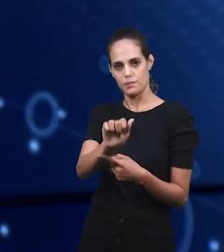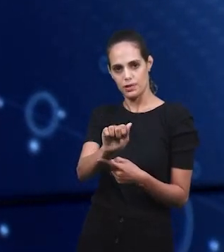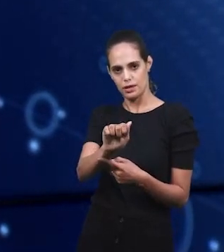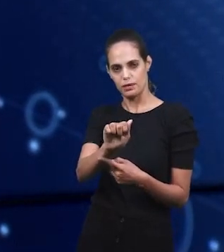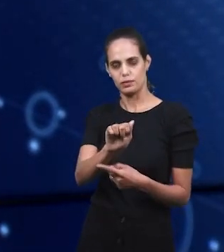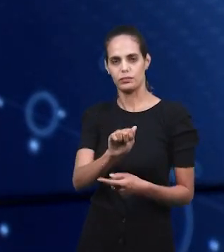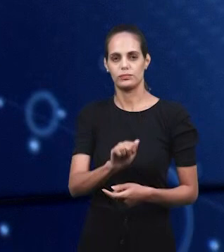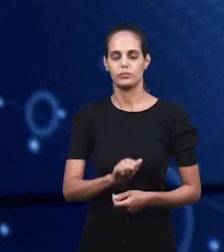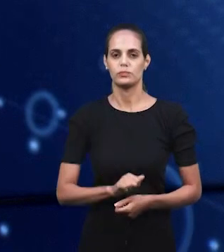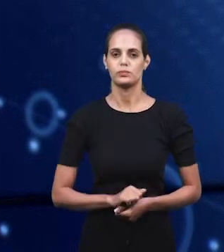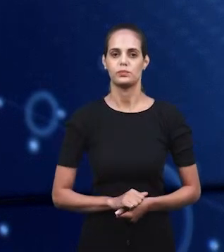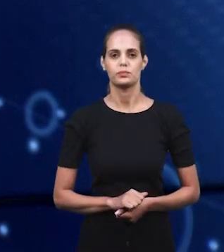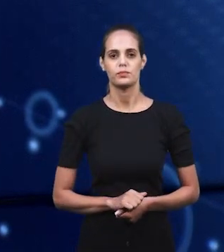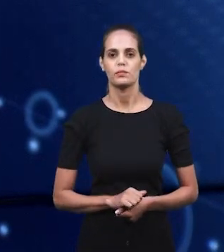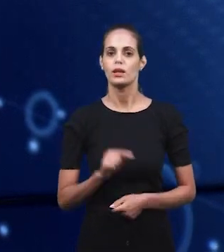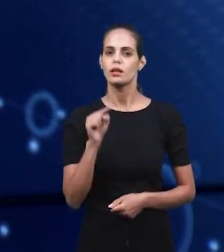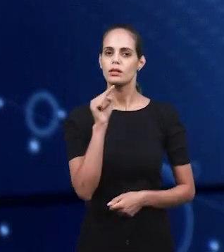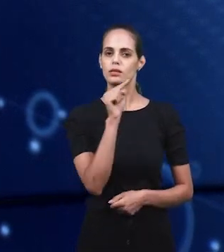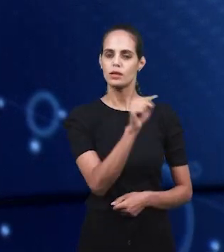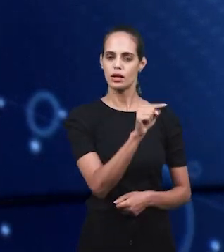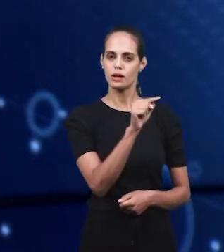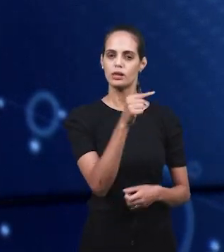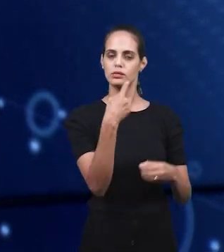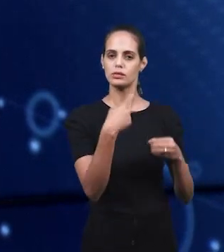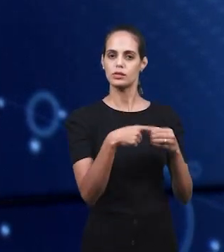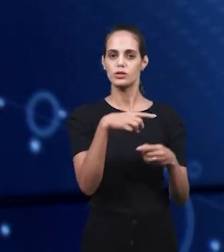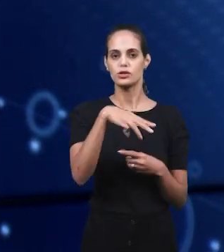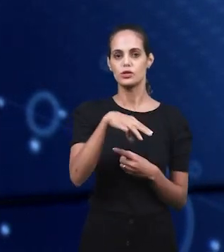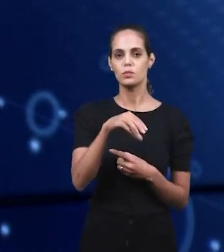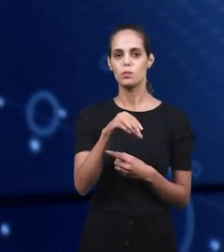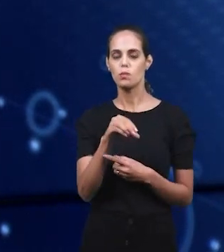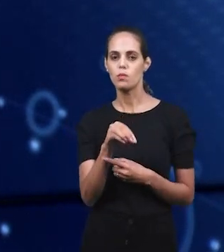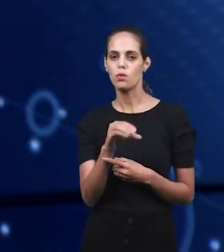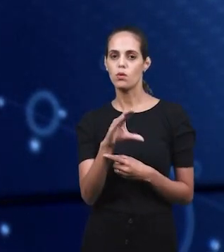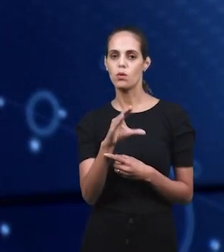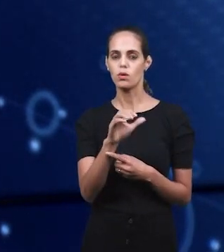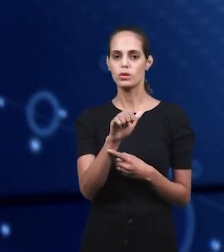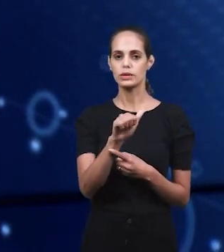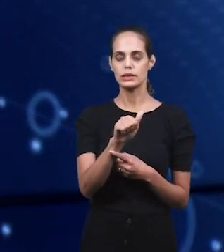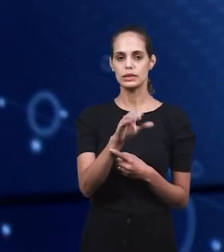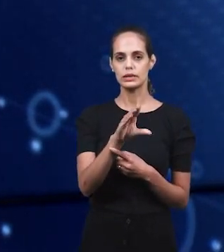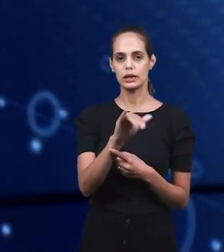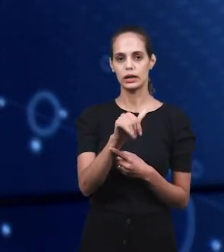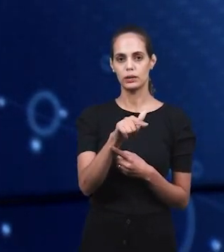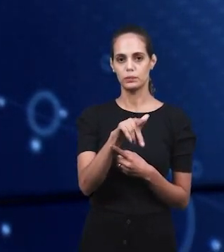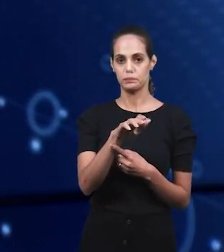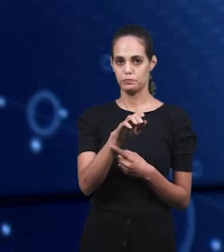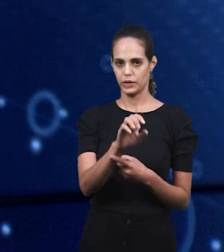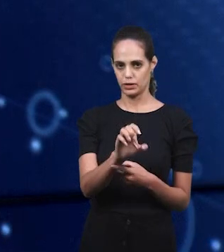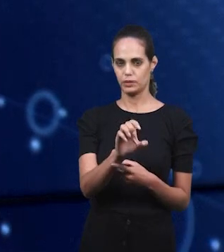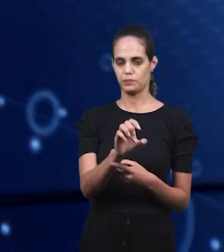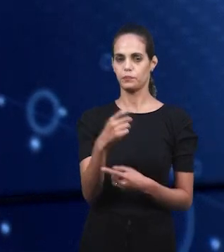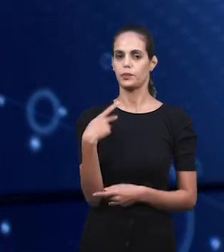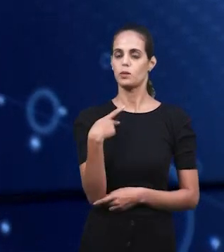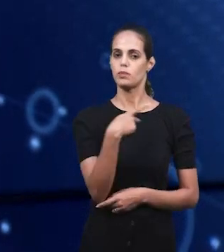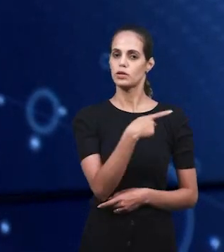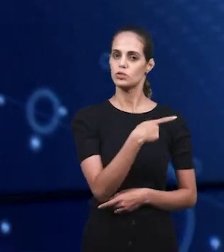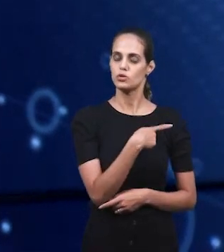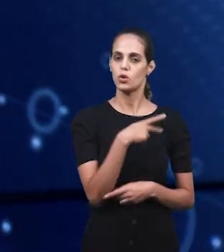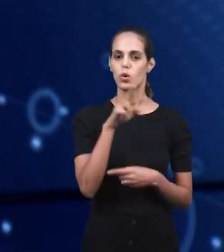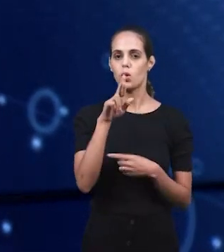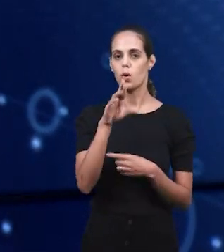Музамбика, Мапуту, и эта церковь находится под пасторской рукой